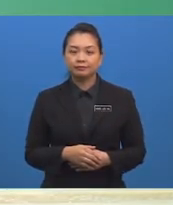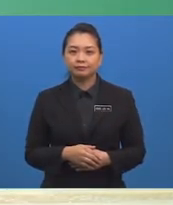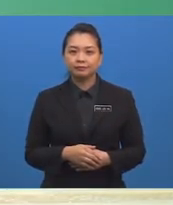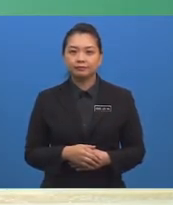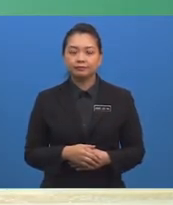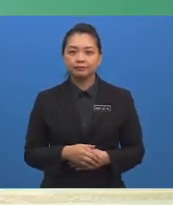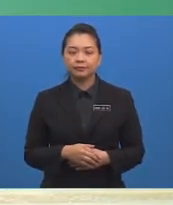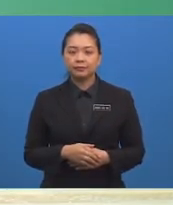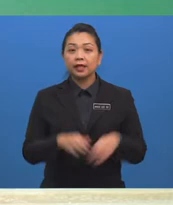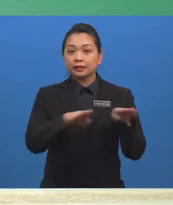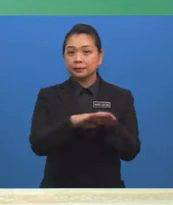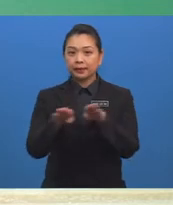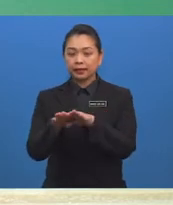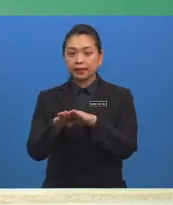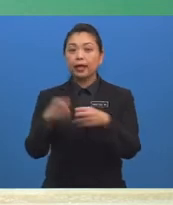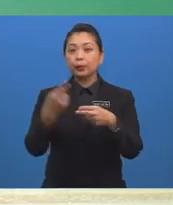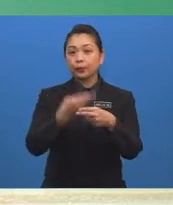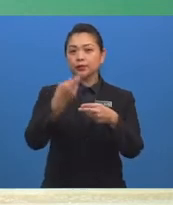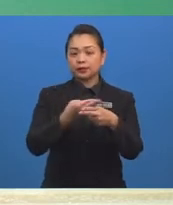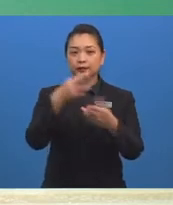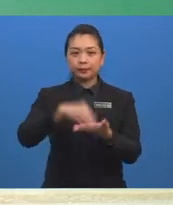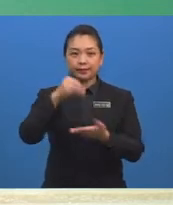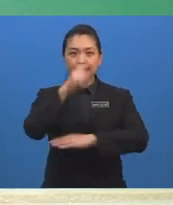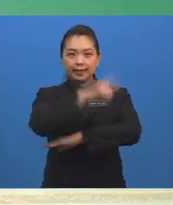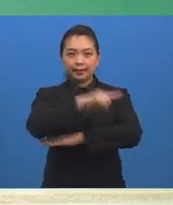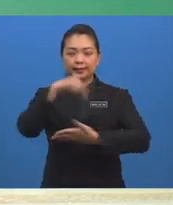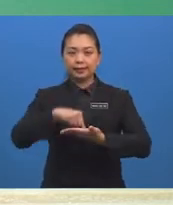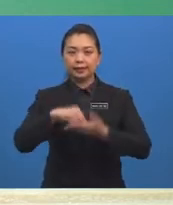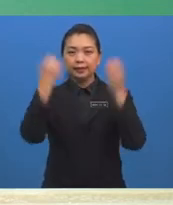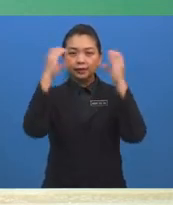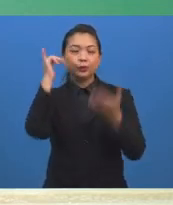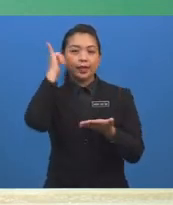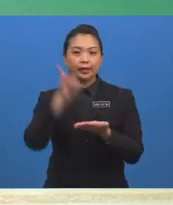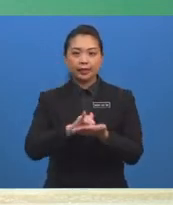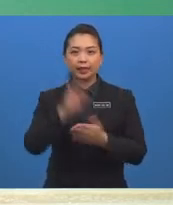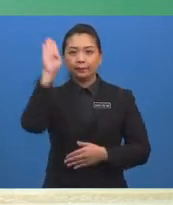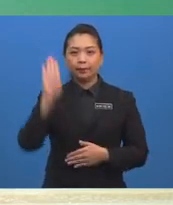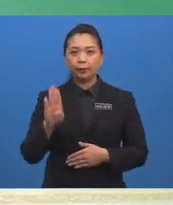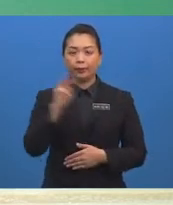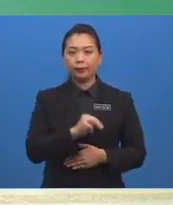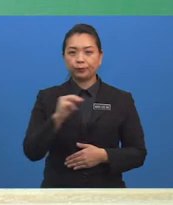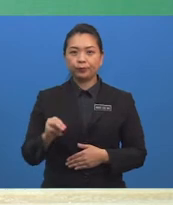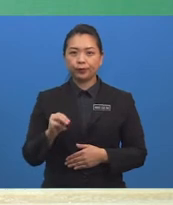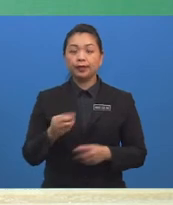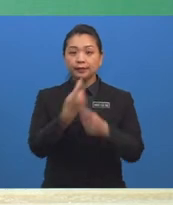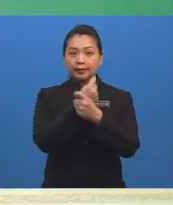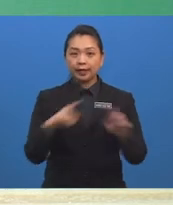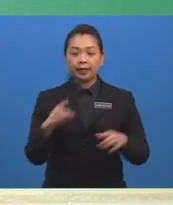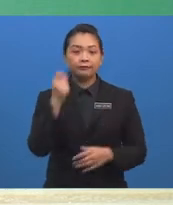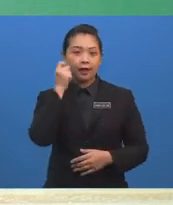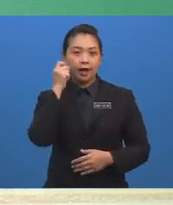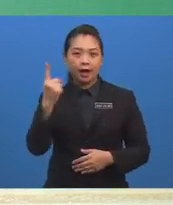Sebagai rumusan pembelajaran pada hari ini Cikgu yakin bahawa murid-murid telah